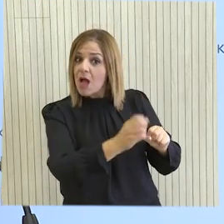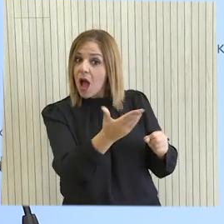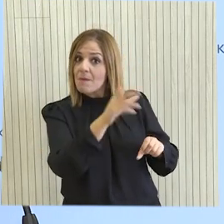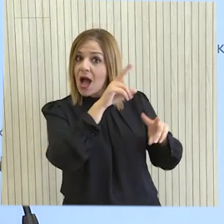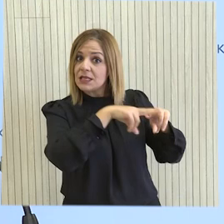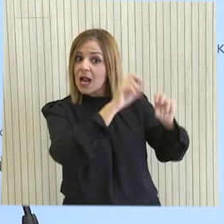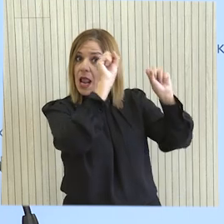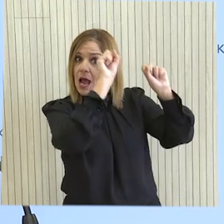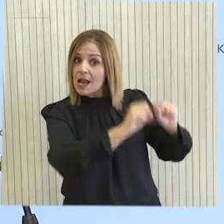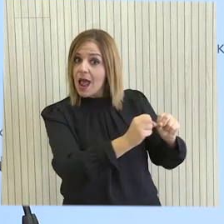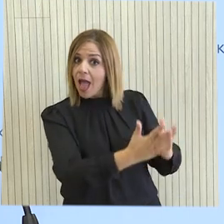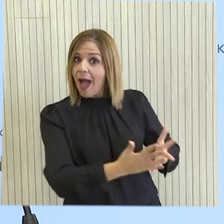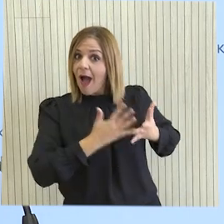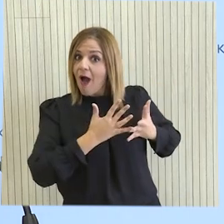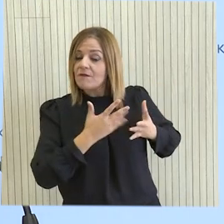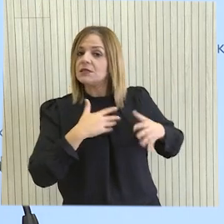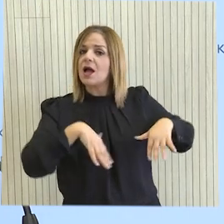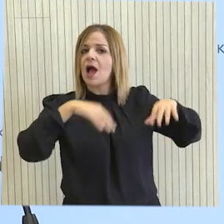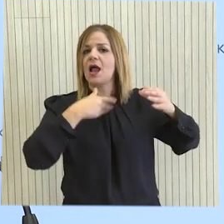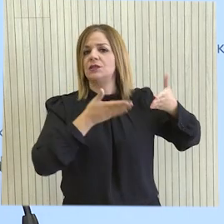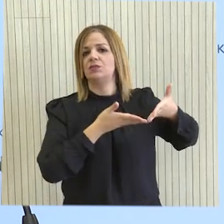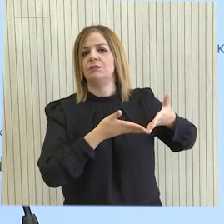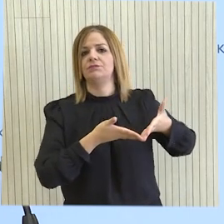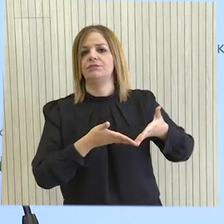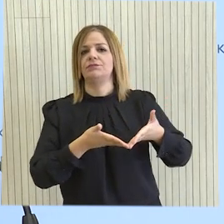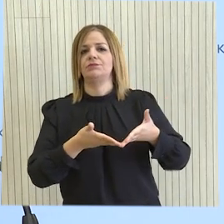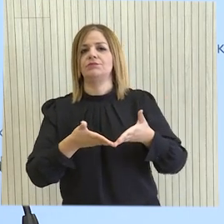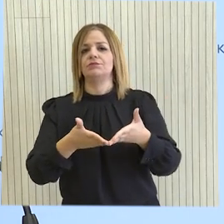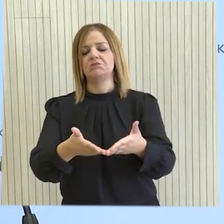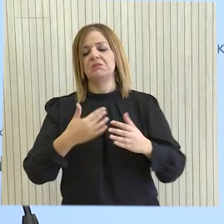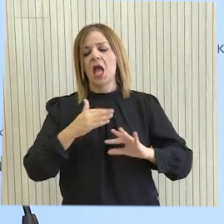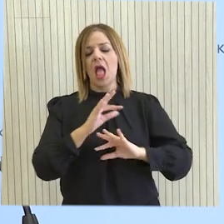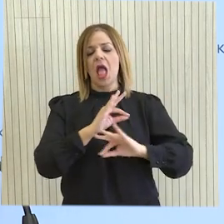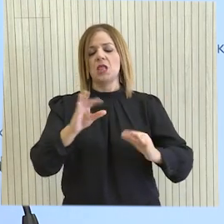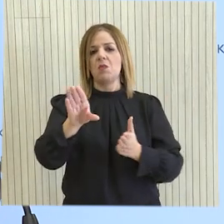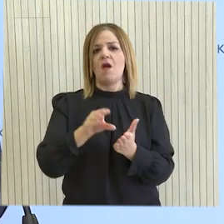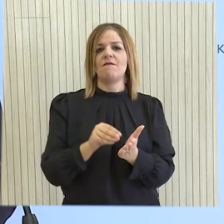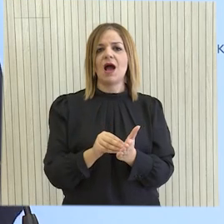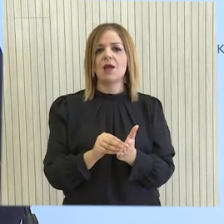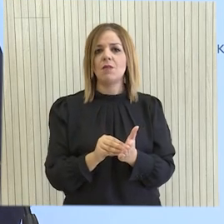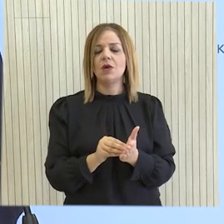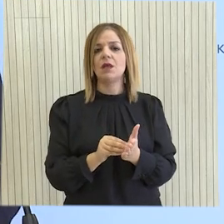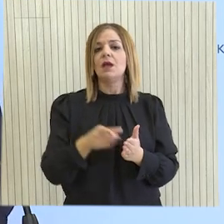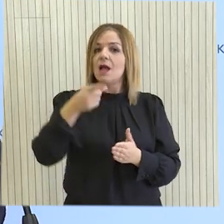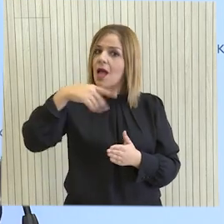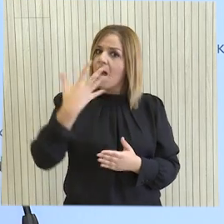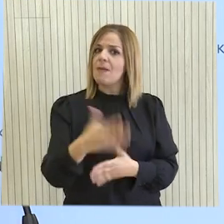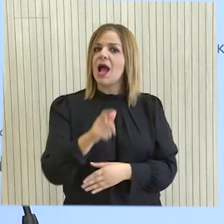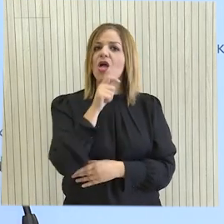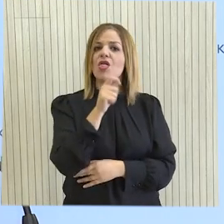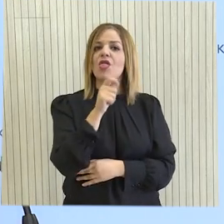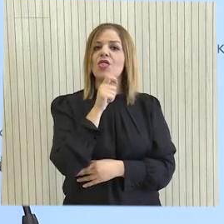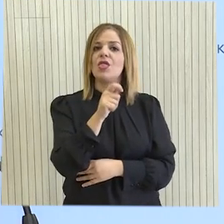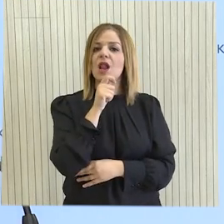Μόλις λάβουμε αυτή την έγκριση, αυτό το πράσινο φως, η πρωτοβουλία είναι έτοιμη να τεθεί σε εφαρμογή. Είναι άλλωστε σχετικές και οι δηλώσεις που